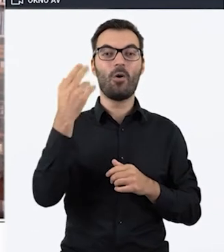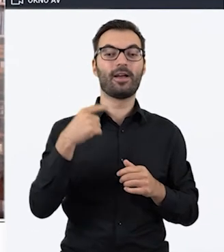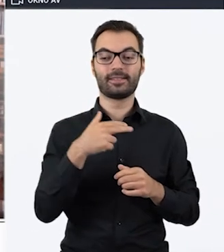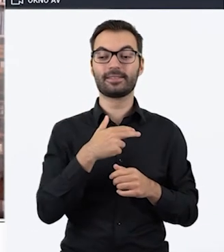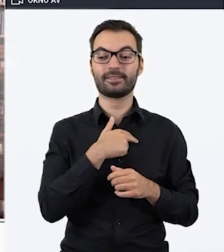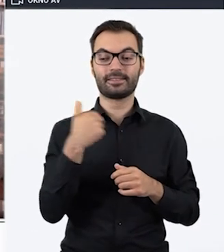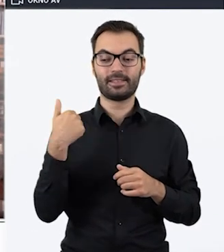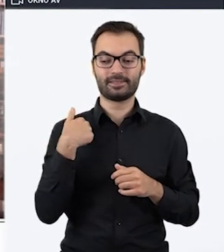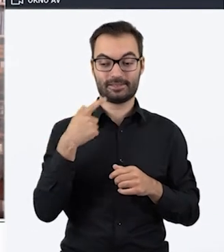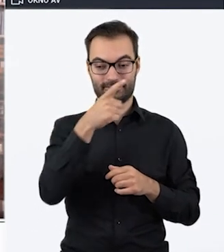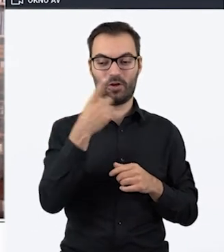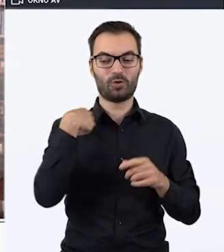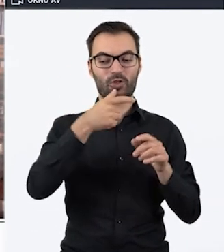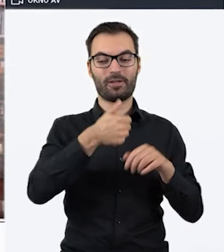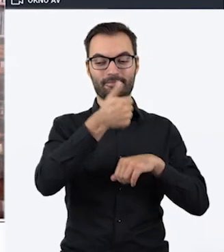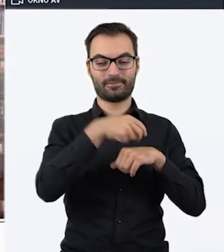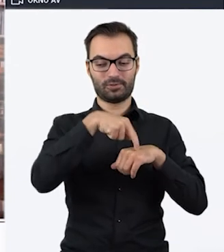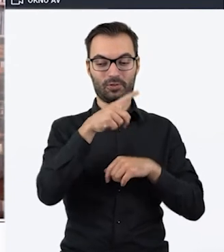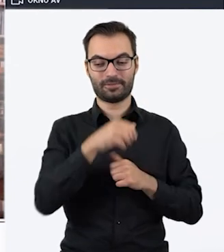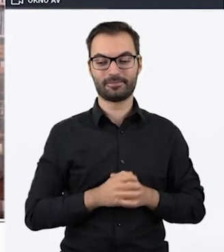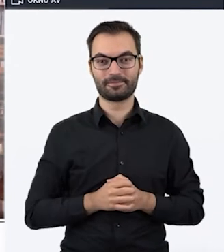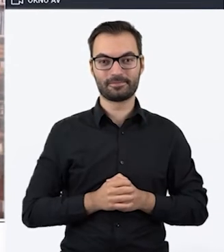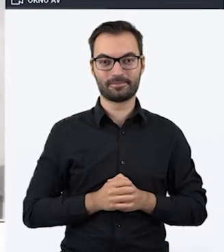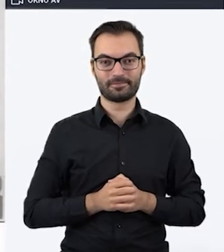postać na cokolę. Podejdźmy bliżej.